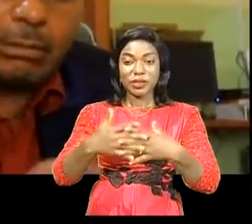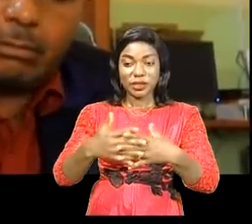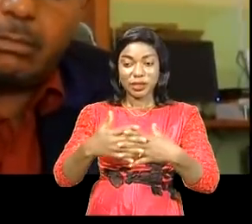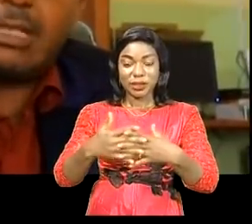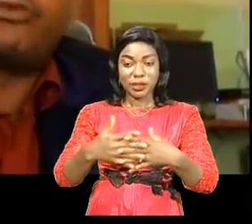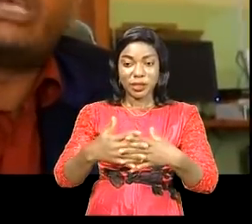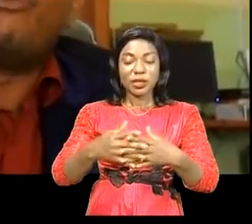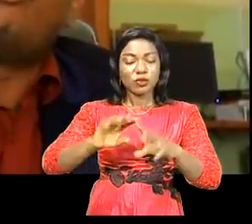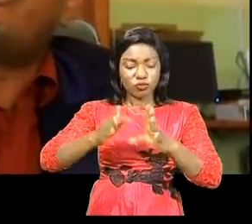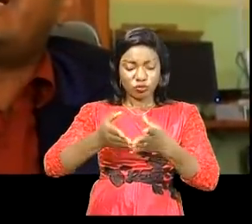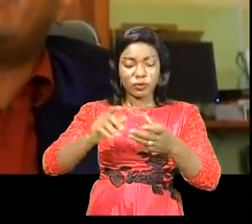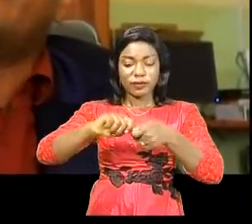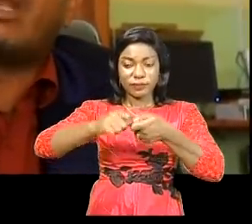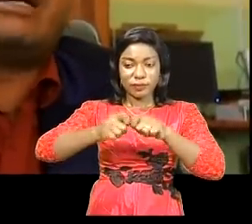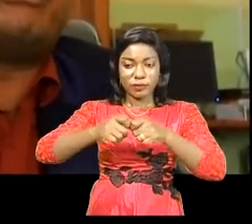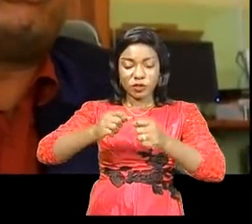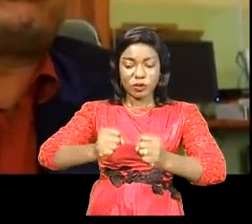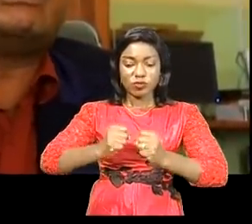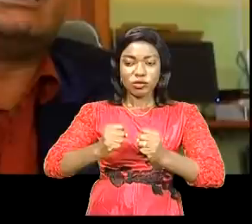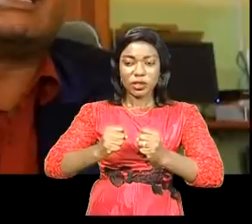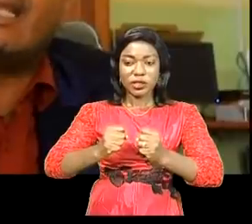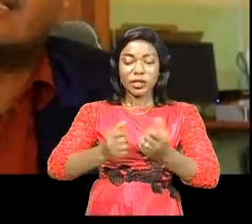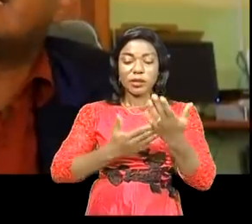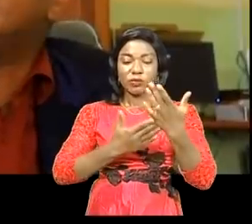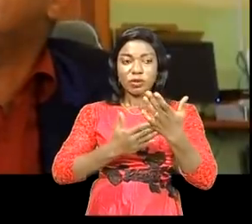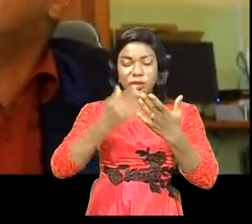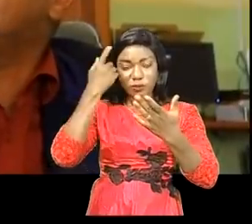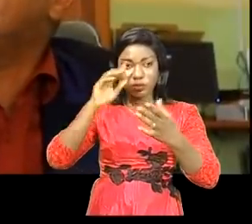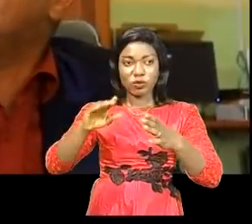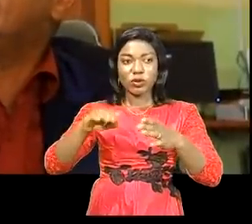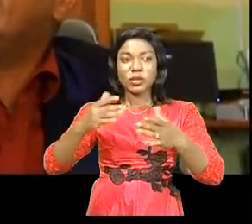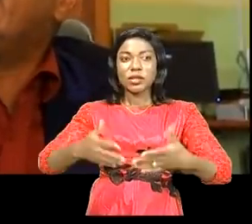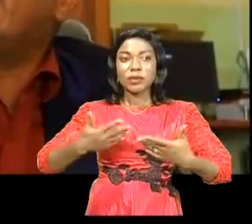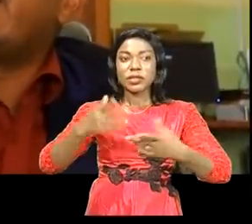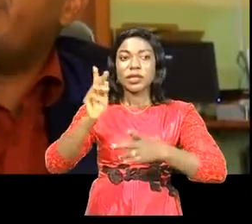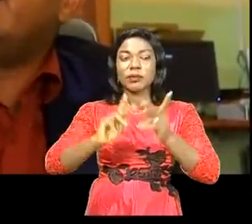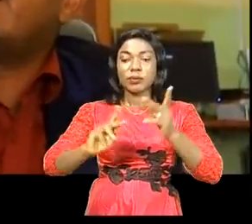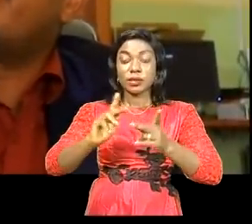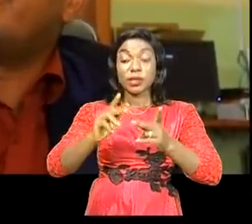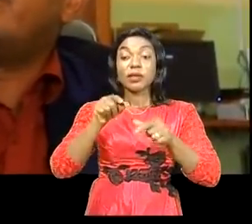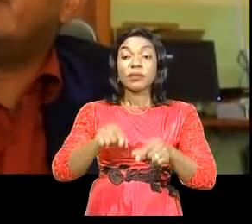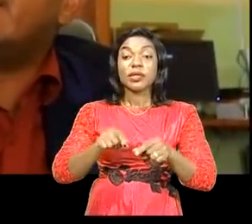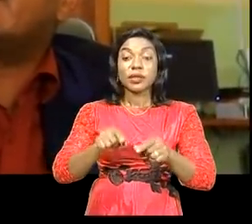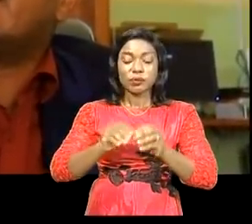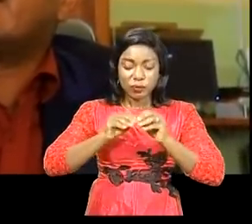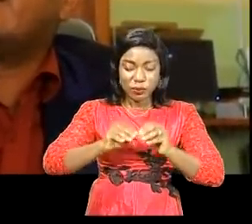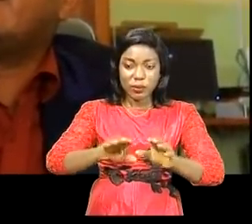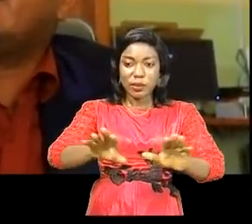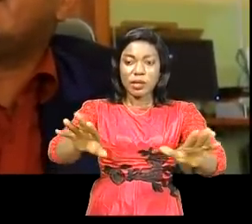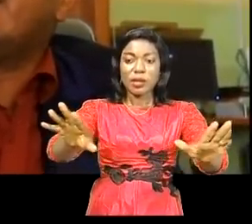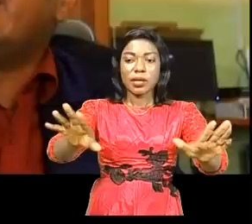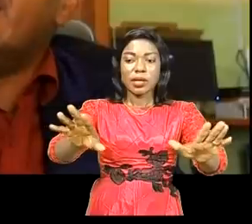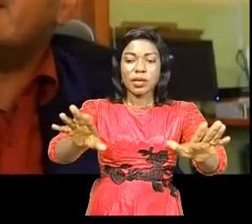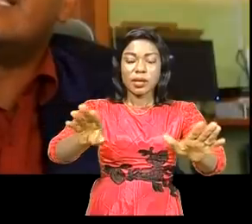réparées pour avoir une puissance nécessaire afin de satisfaire la population. Là, nous allons étendre notre réseau de